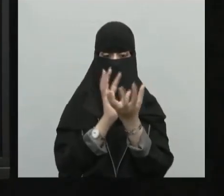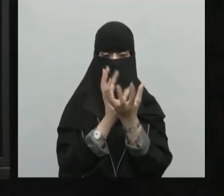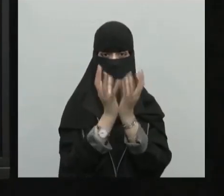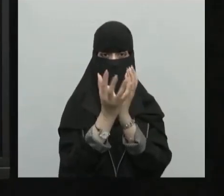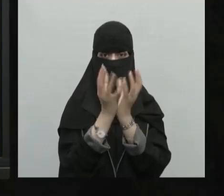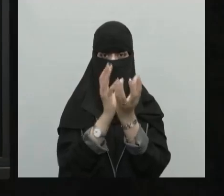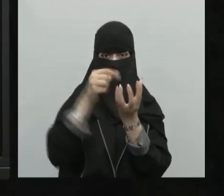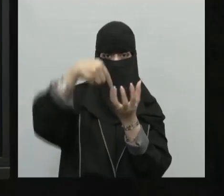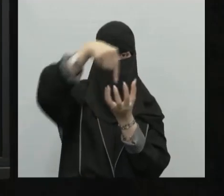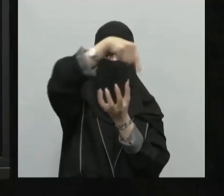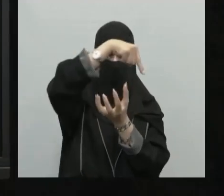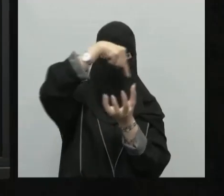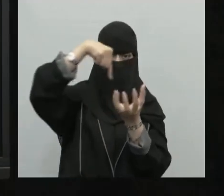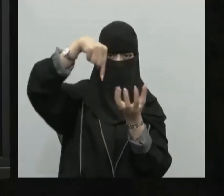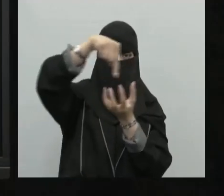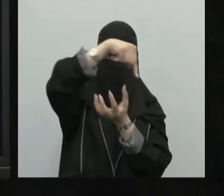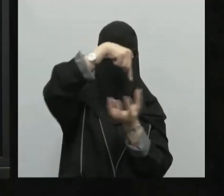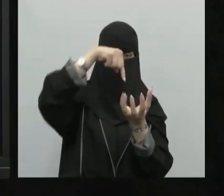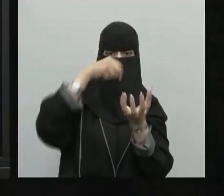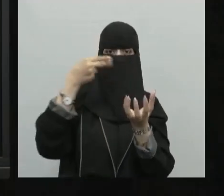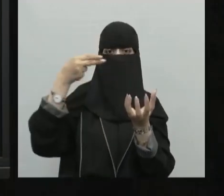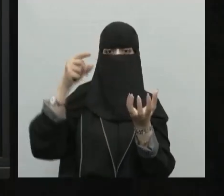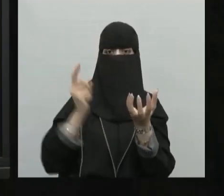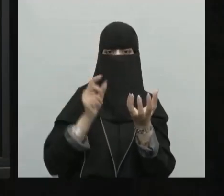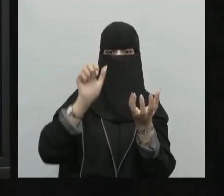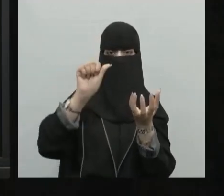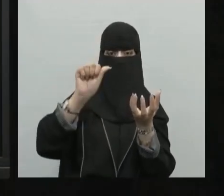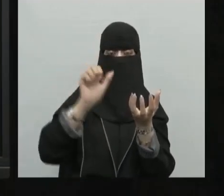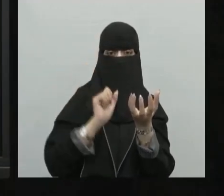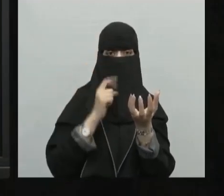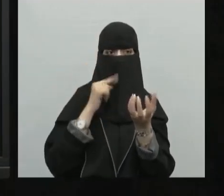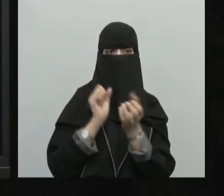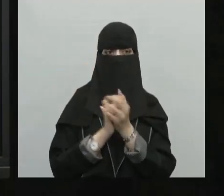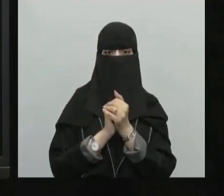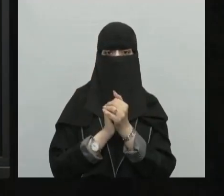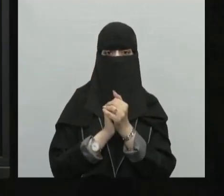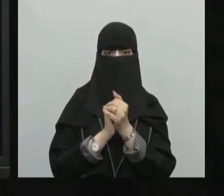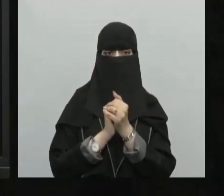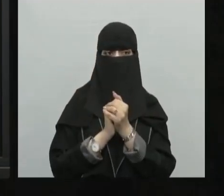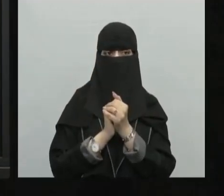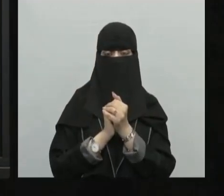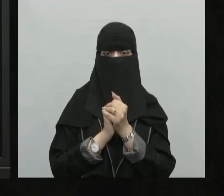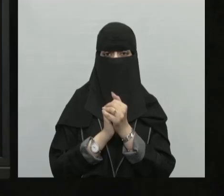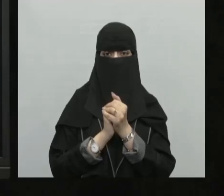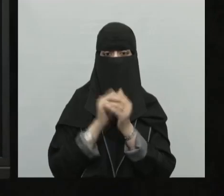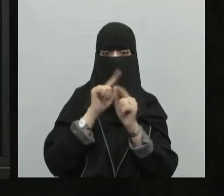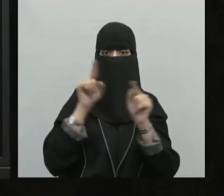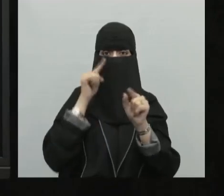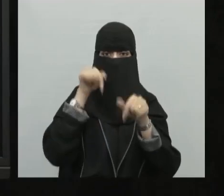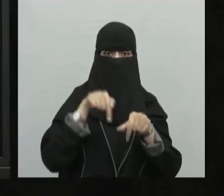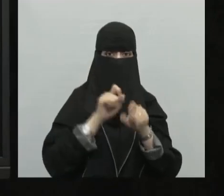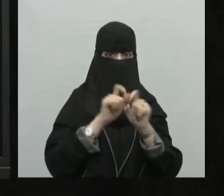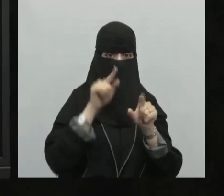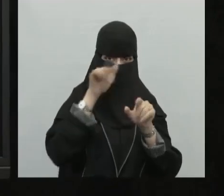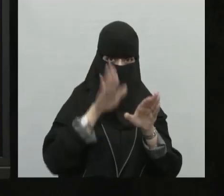دوائر وهمية عرضية دوائر وهمية أي أن ليس لها أصل أو وجود